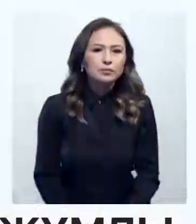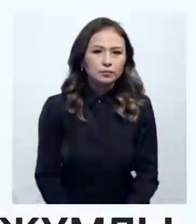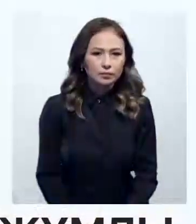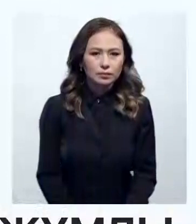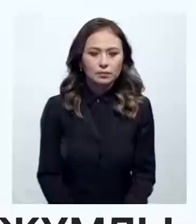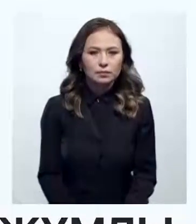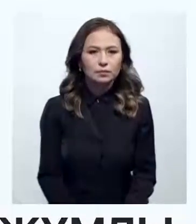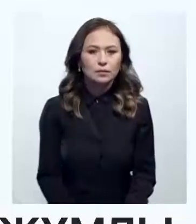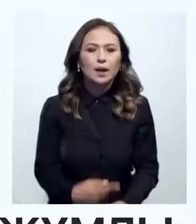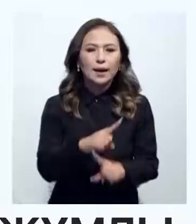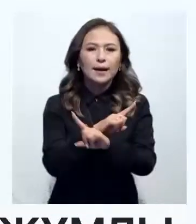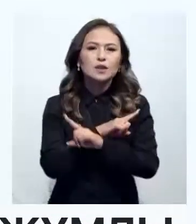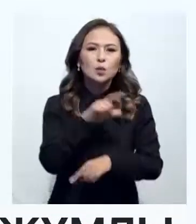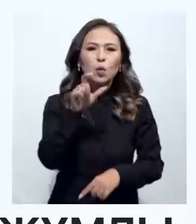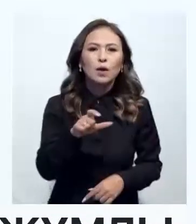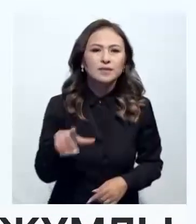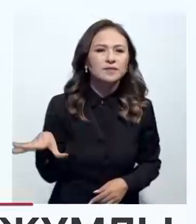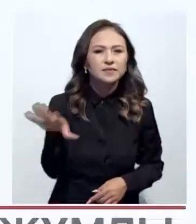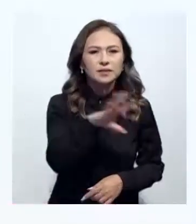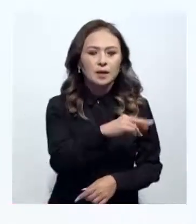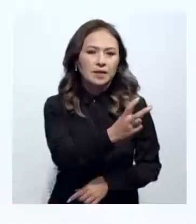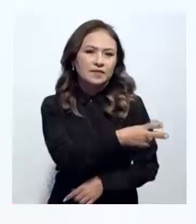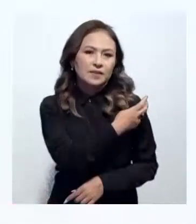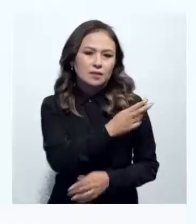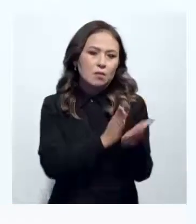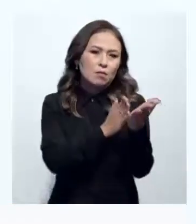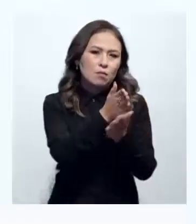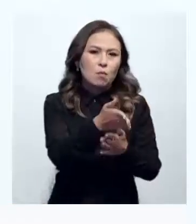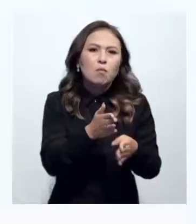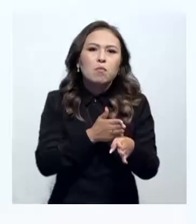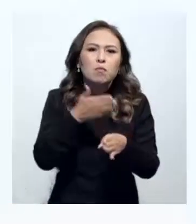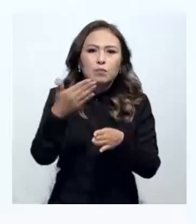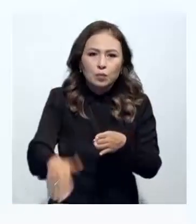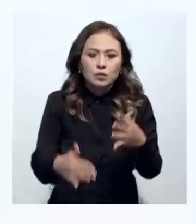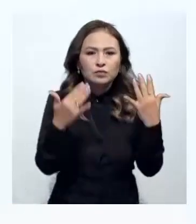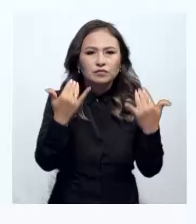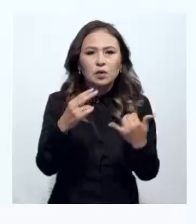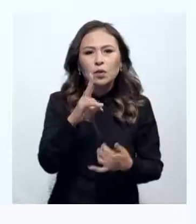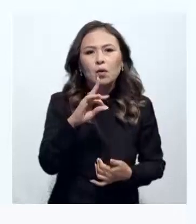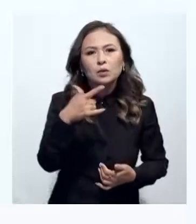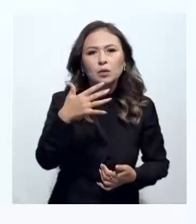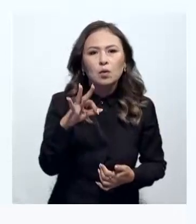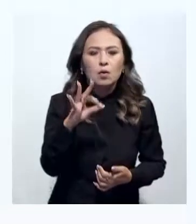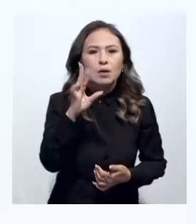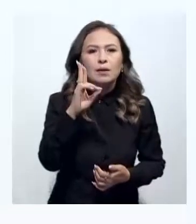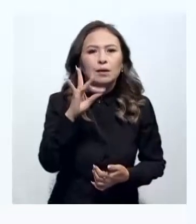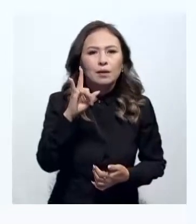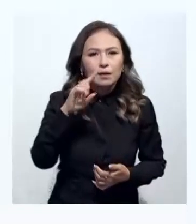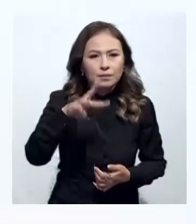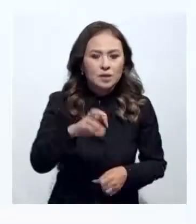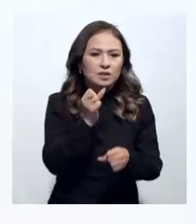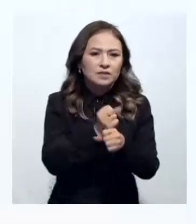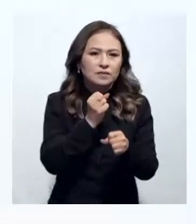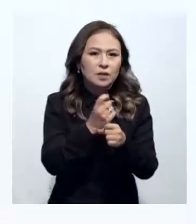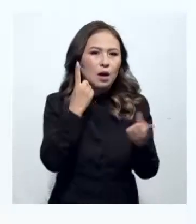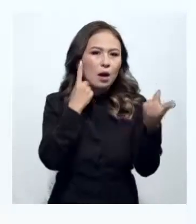Қайтыс болған науққастардың барлығы медицин көмекке кеш жүгінген, бұл дегенің ұстырғындарының қонғы құрым кемарагиалық қызбасы туралы әлде